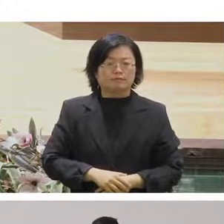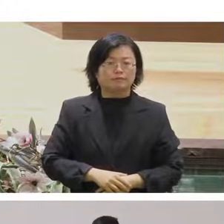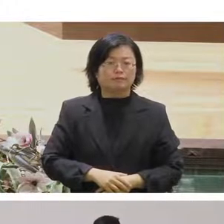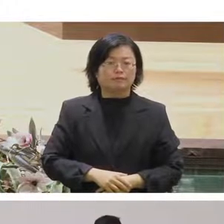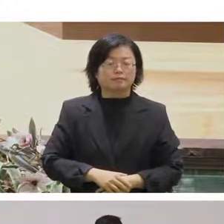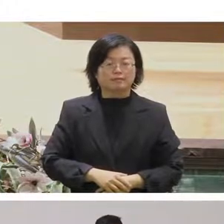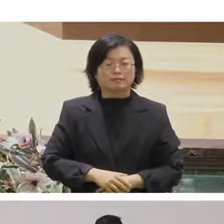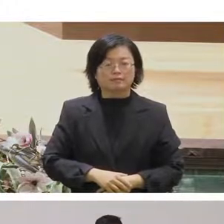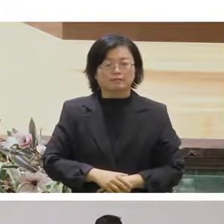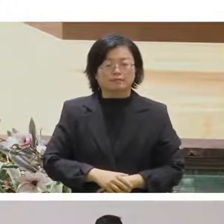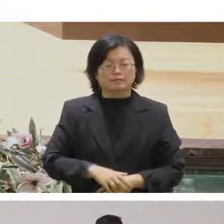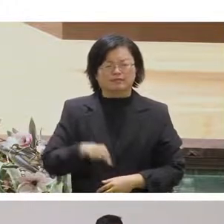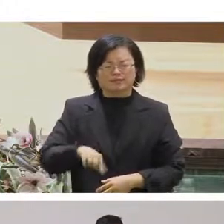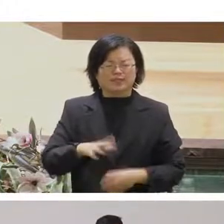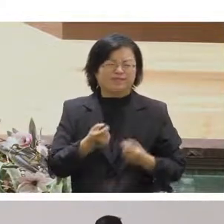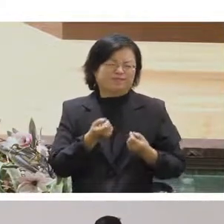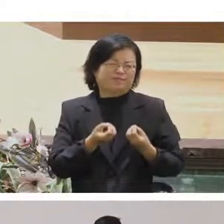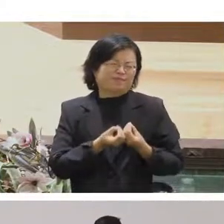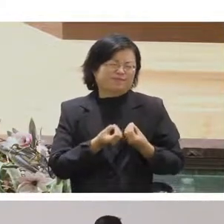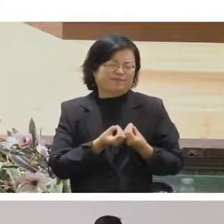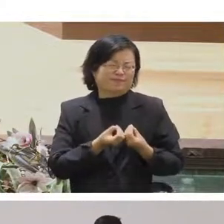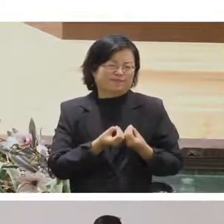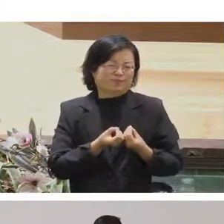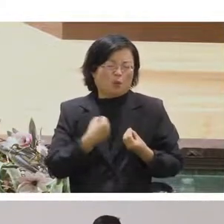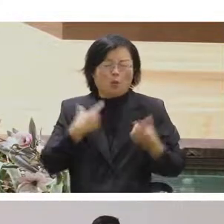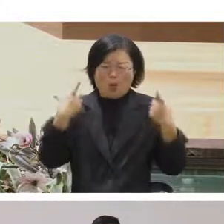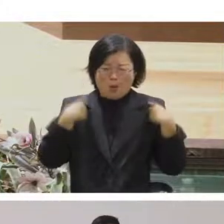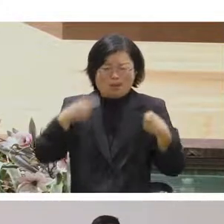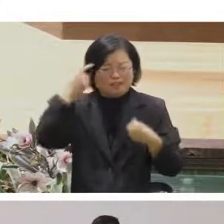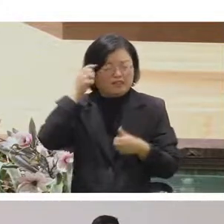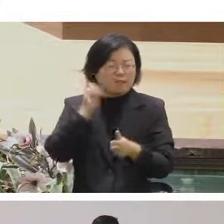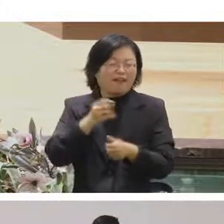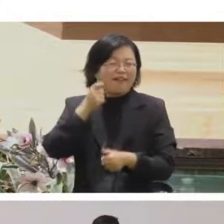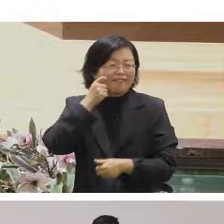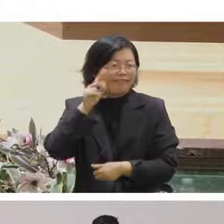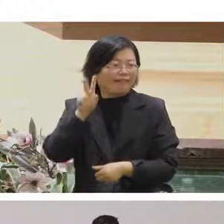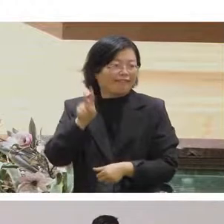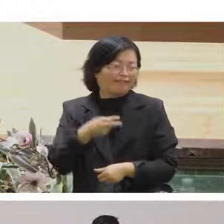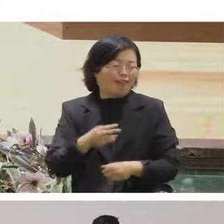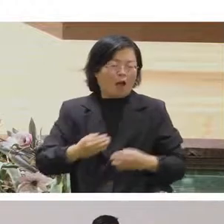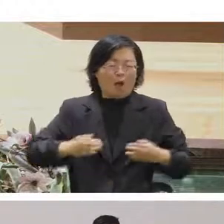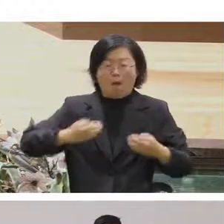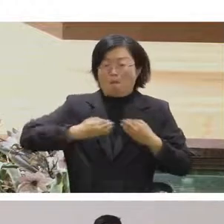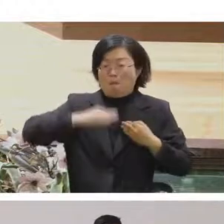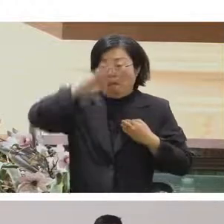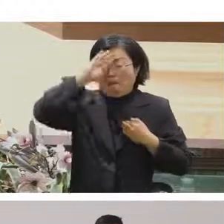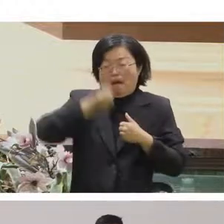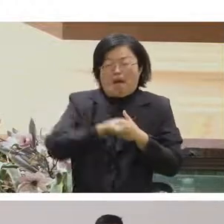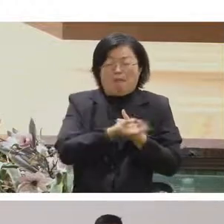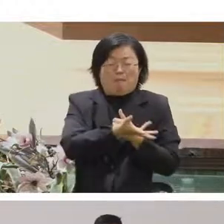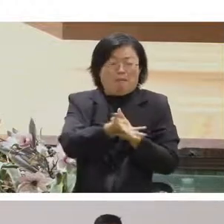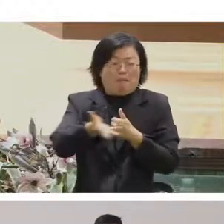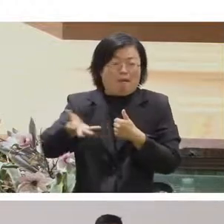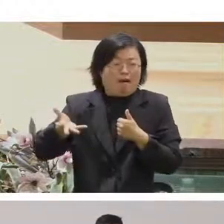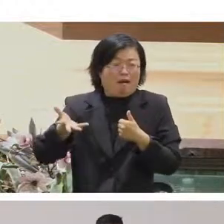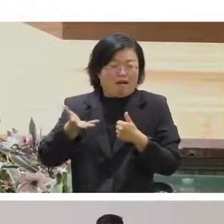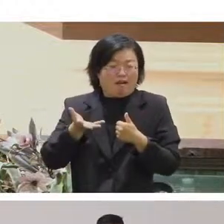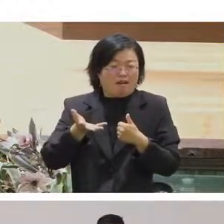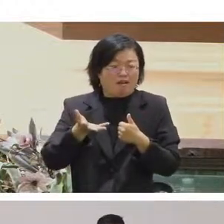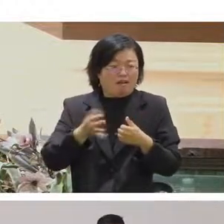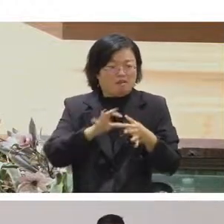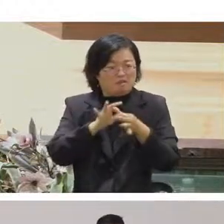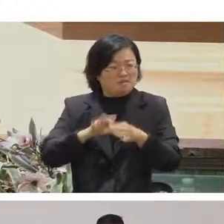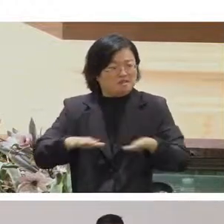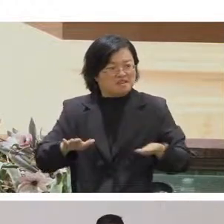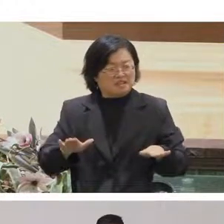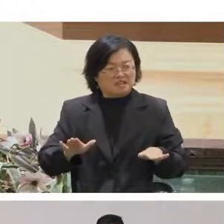然後這邊有點尷尬因為我其實本來想說難得因為疫情就是其他國家都很可怕可是